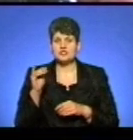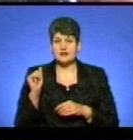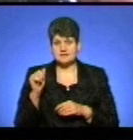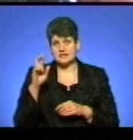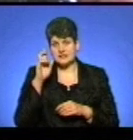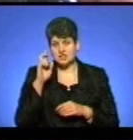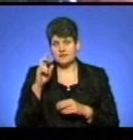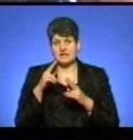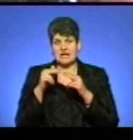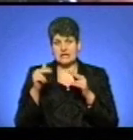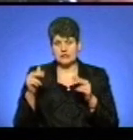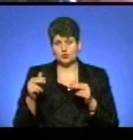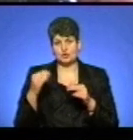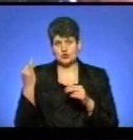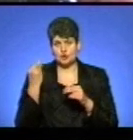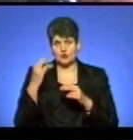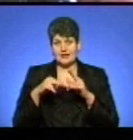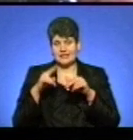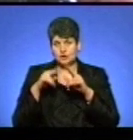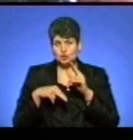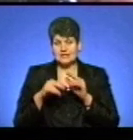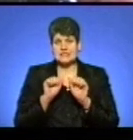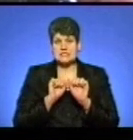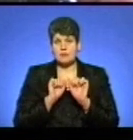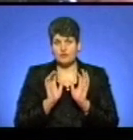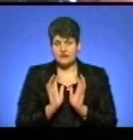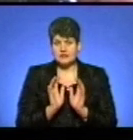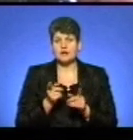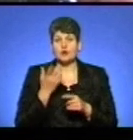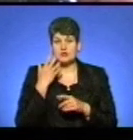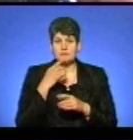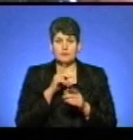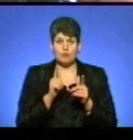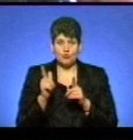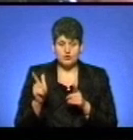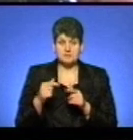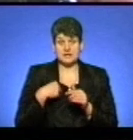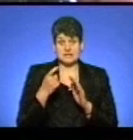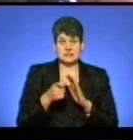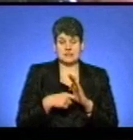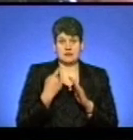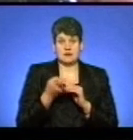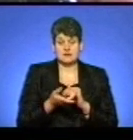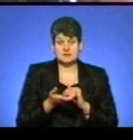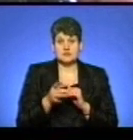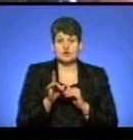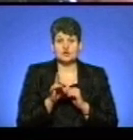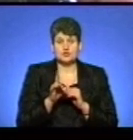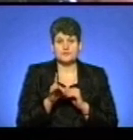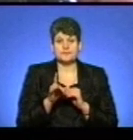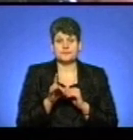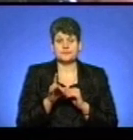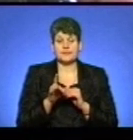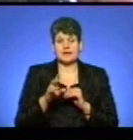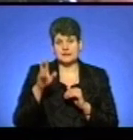історико-архітектурний заповідник. І коли ми погоджувалися з нашою попередньою ідеєю, що це зробити, ми дізналися, що Діаз, оцей